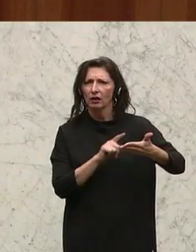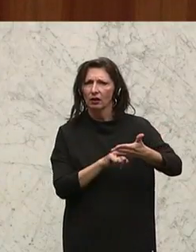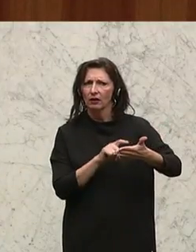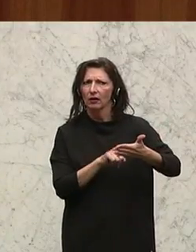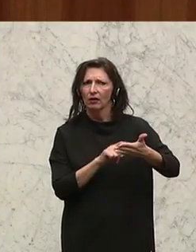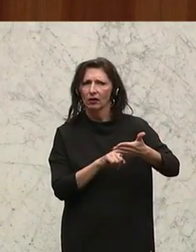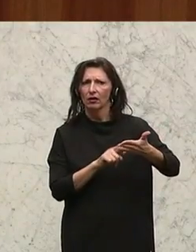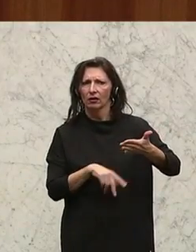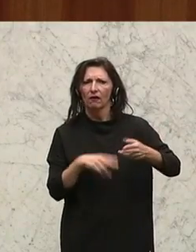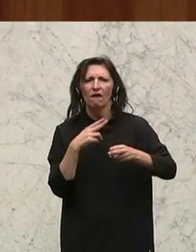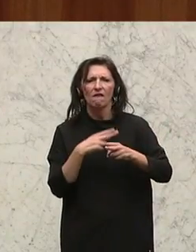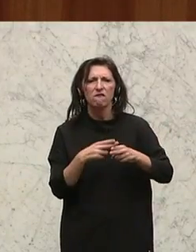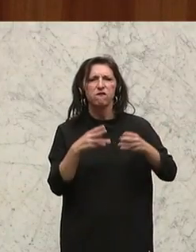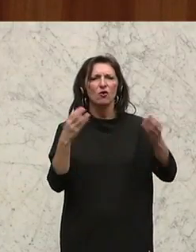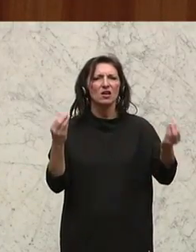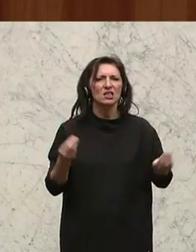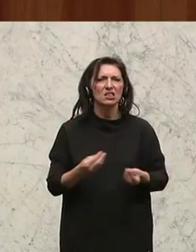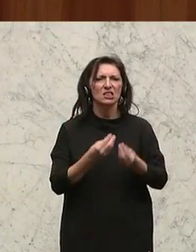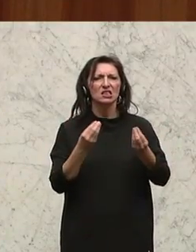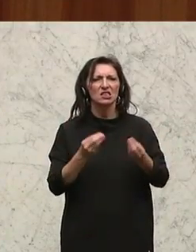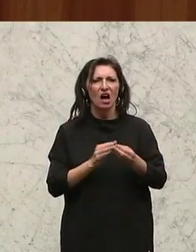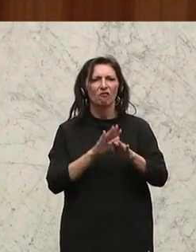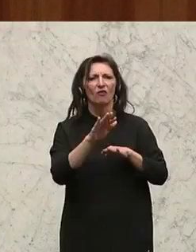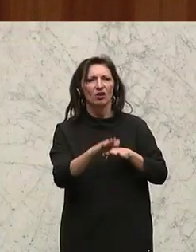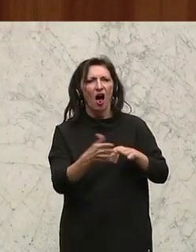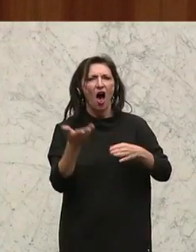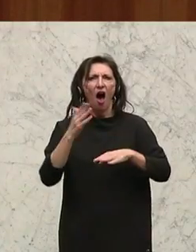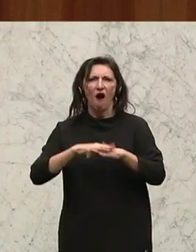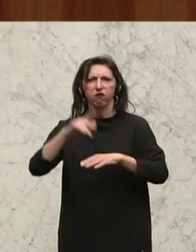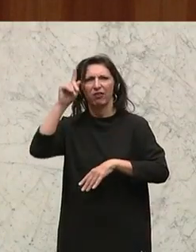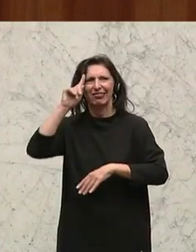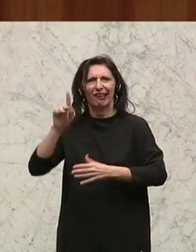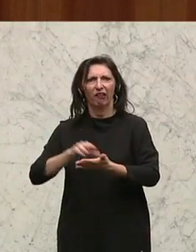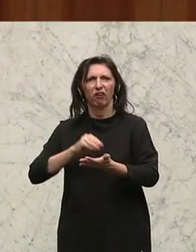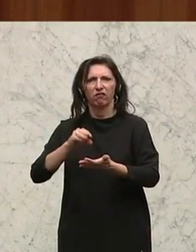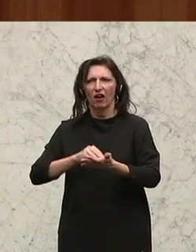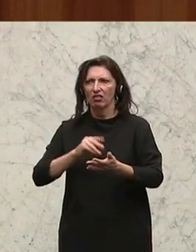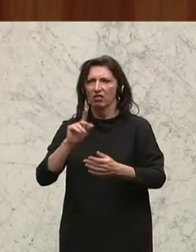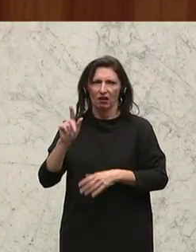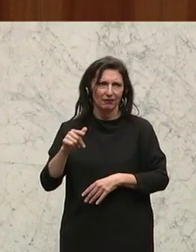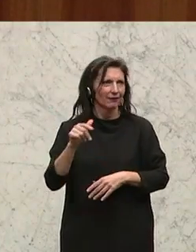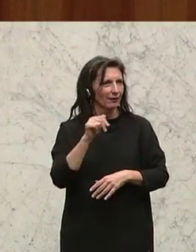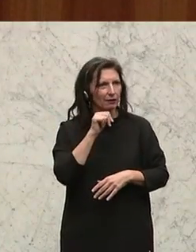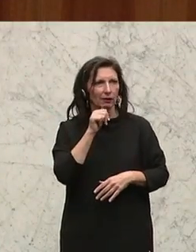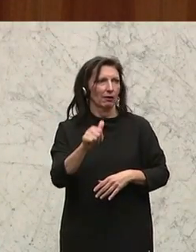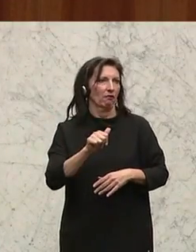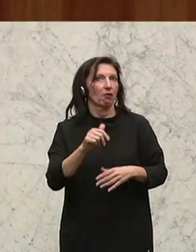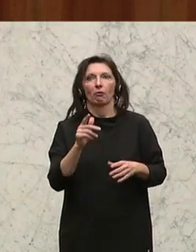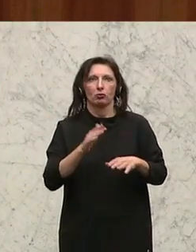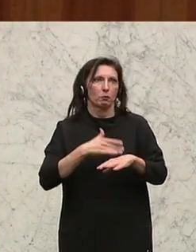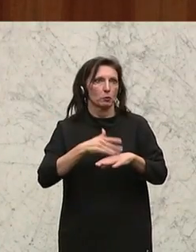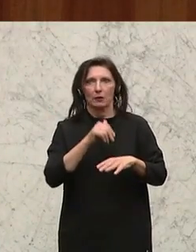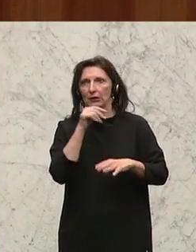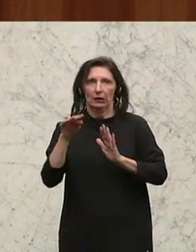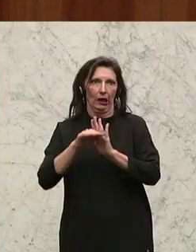die für Sachen geltenden Fortschritte sind auf Tiere nur insoweit anzuwenden, dass keine abweichenden Regelungen bestehen.